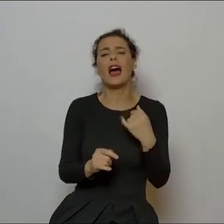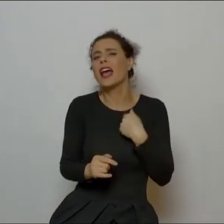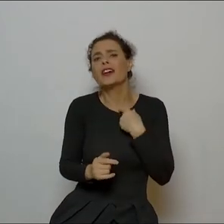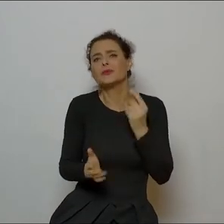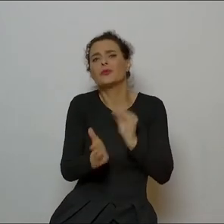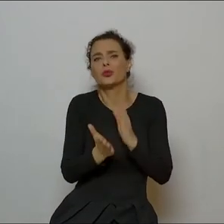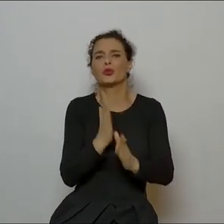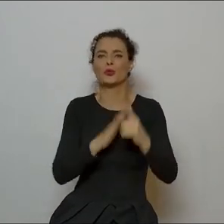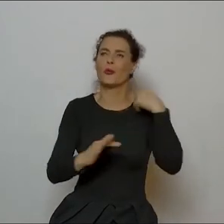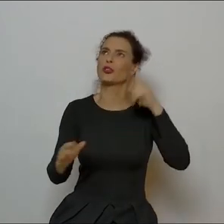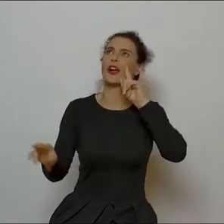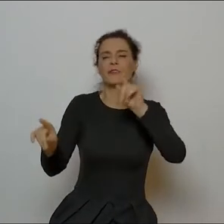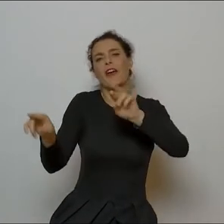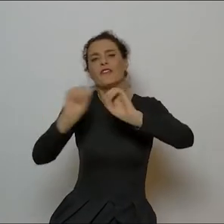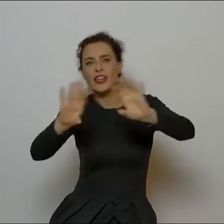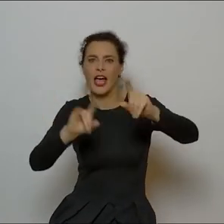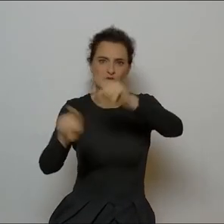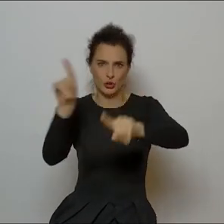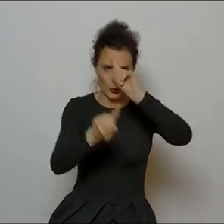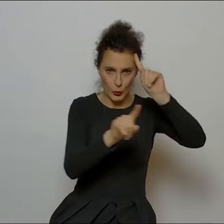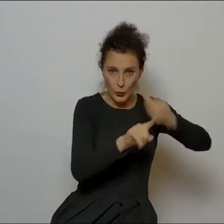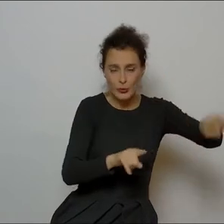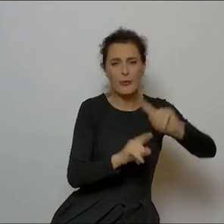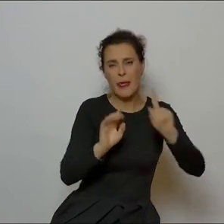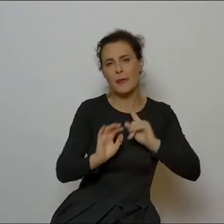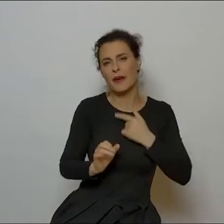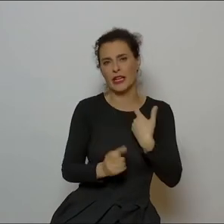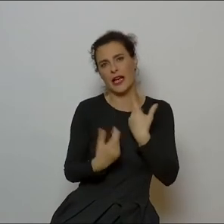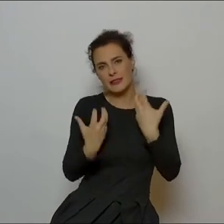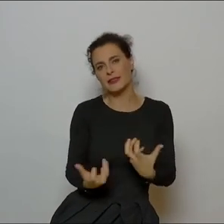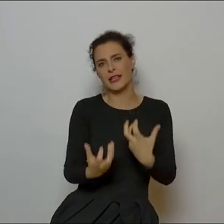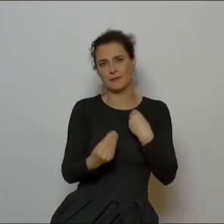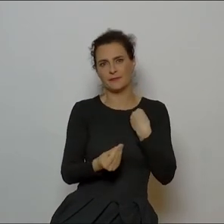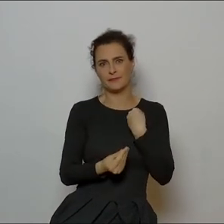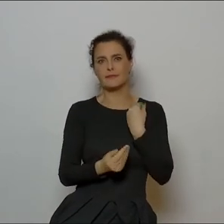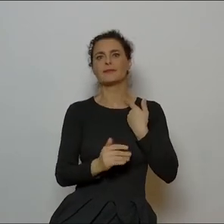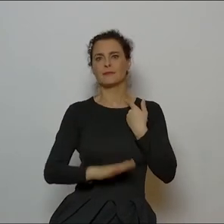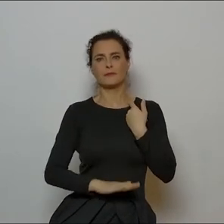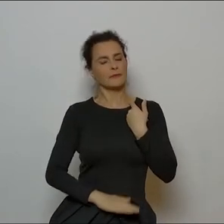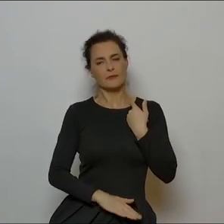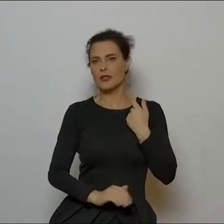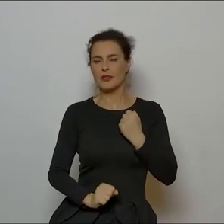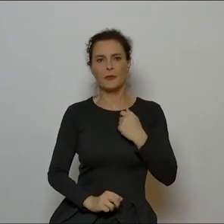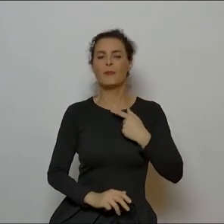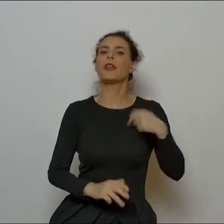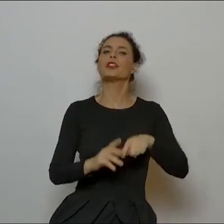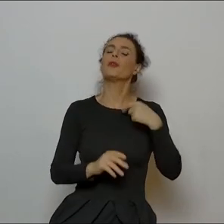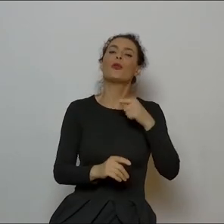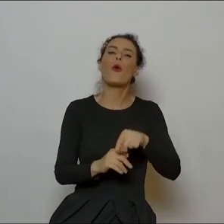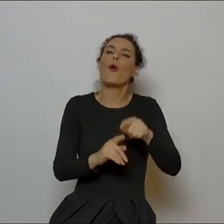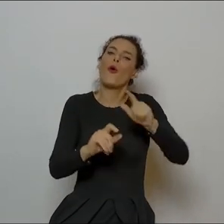rozumiem, że tak się ludziom to może tłumaczyć. Ja gdzieś tam się po prostu... Rozumiem, że z automatu ludzie tak to rozumieją.